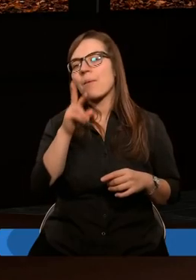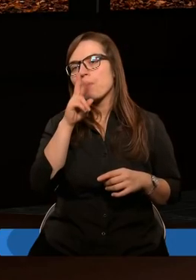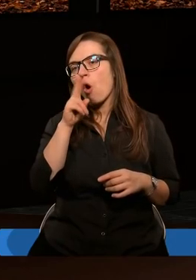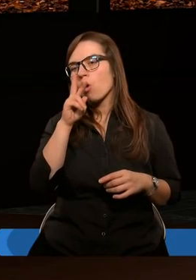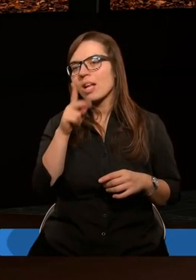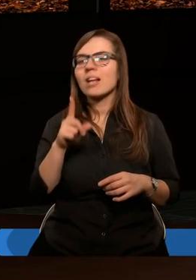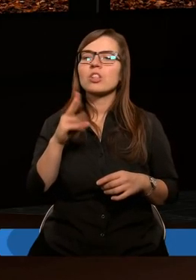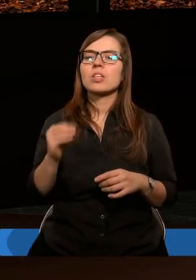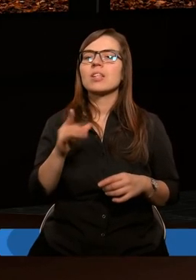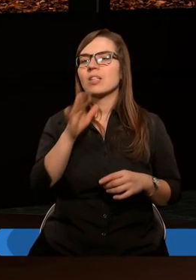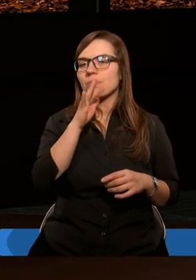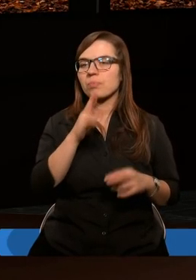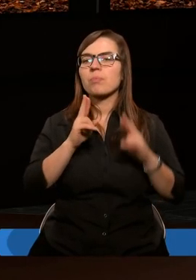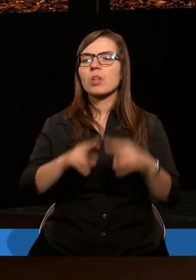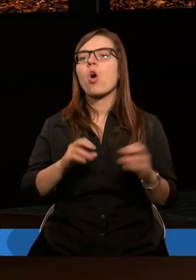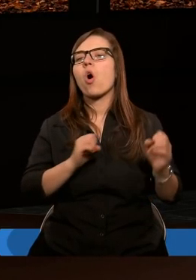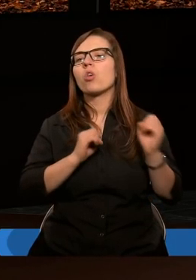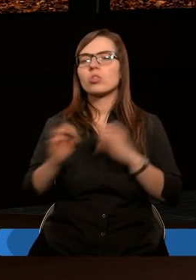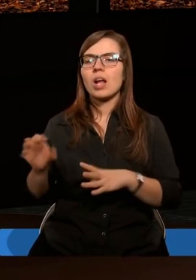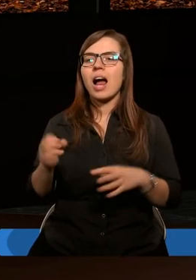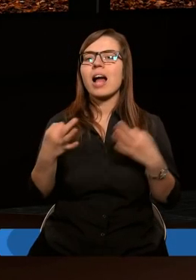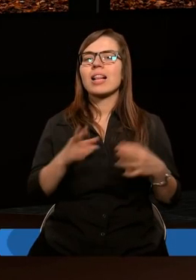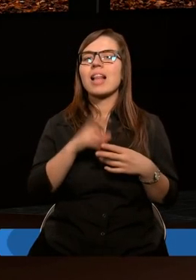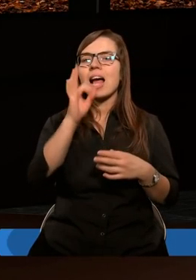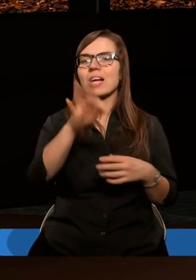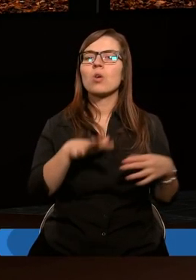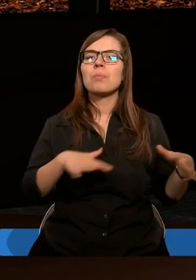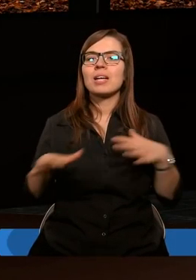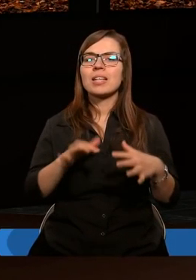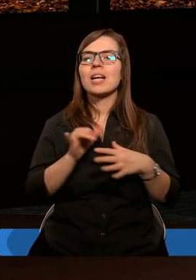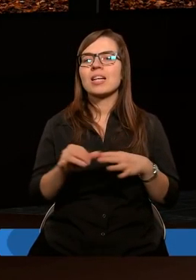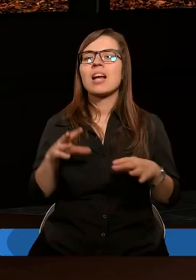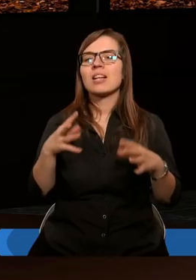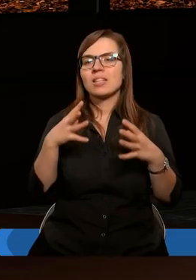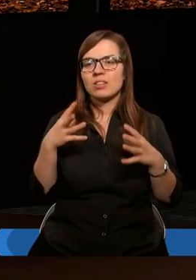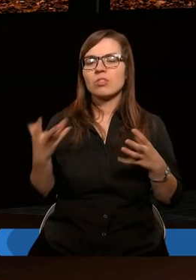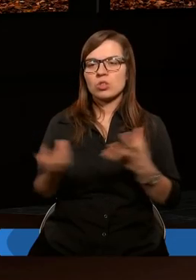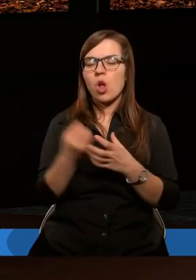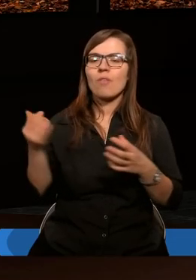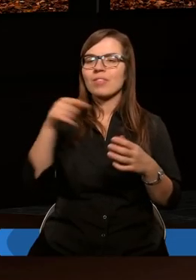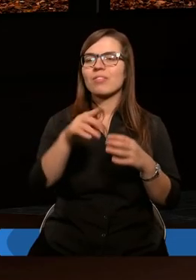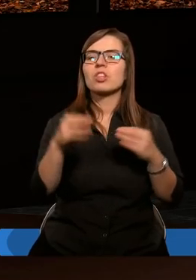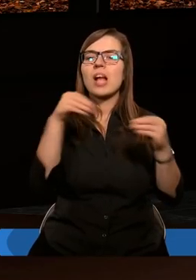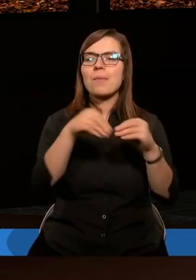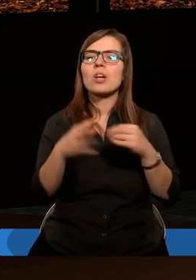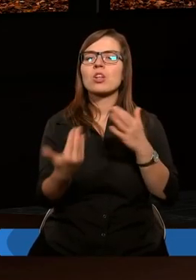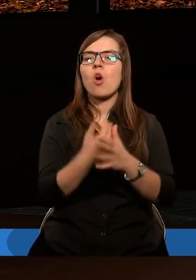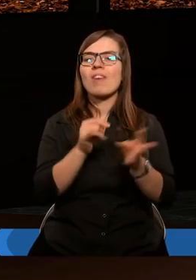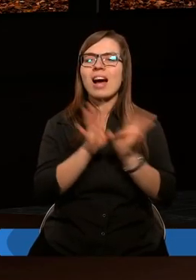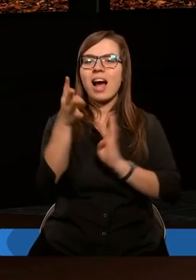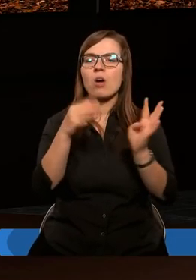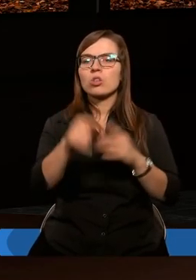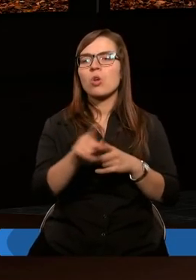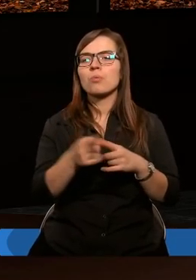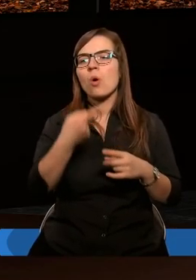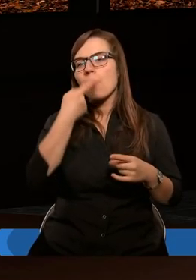pojęcie właśnie, że Izrael został odrzucony, a teraz na jego miejsce jest wszczepiony te nowe gałęzie, to może prowadzić